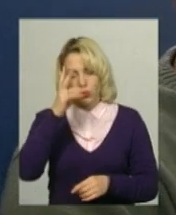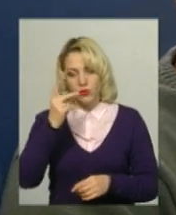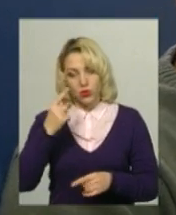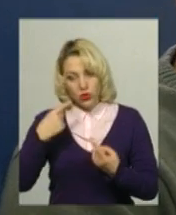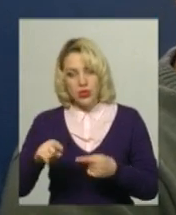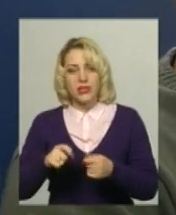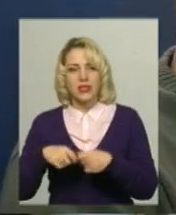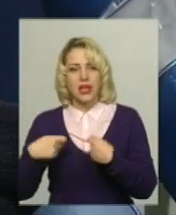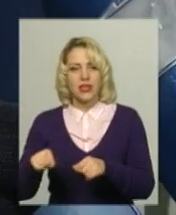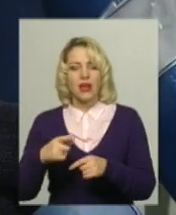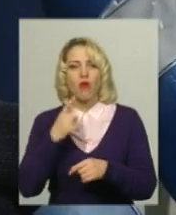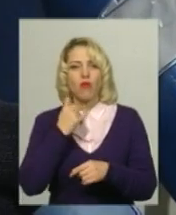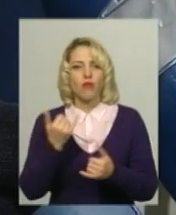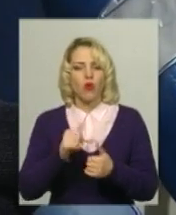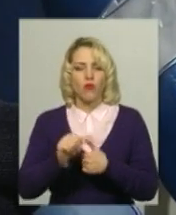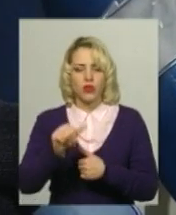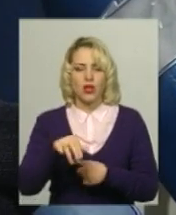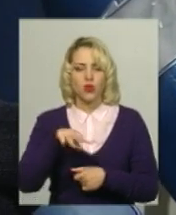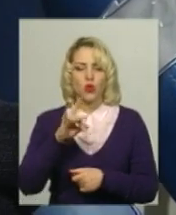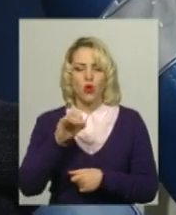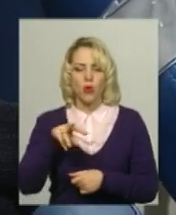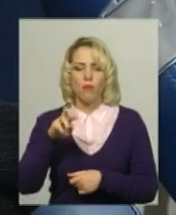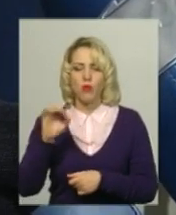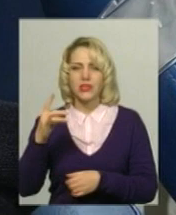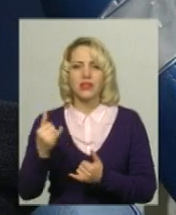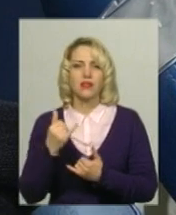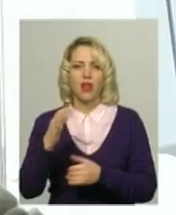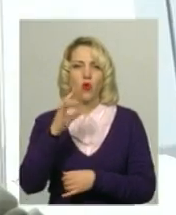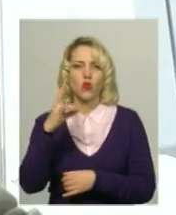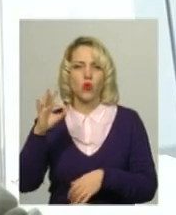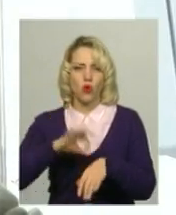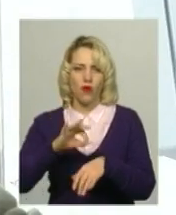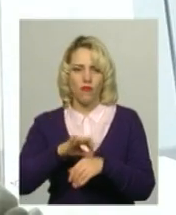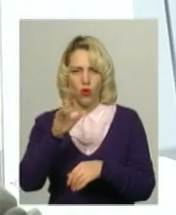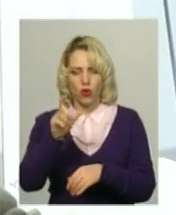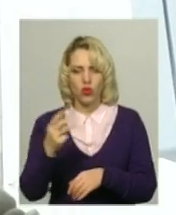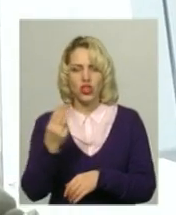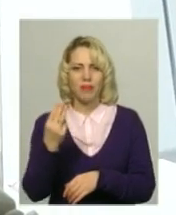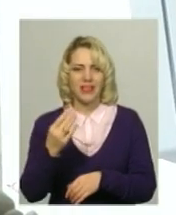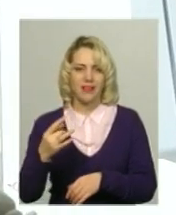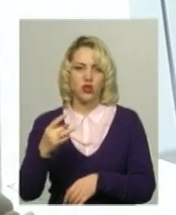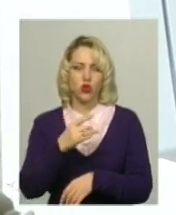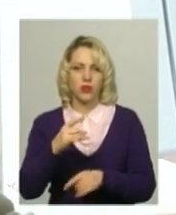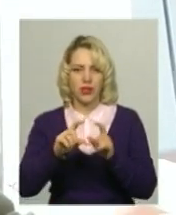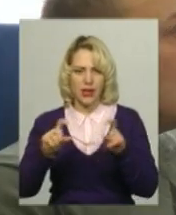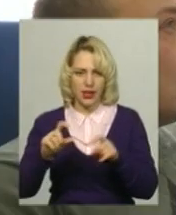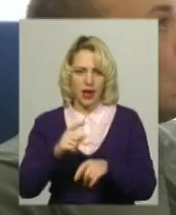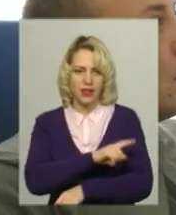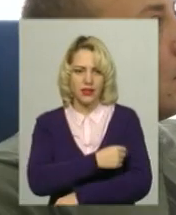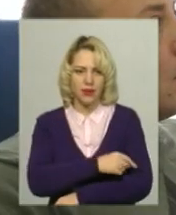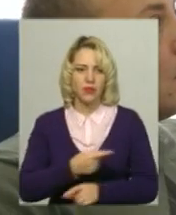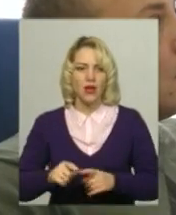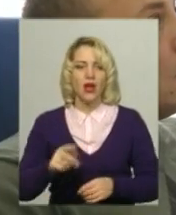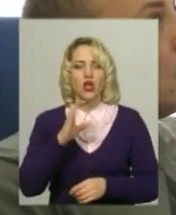якої виокремлюють тромбоцити. Це для незнайомого йому онкохворого Шепетівської лікарні. Головний лікар Хмельницької обласної станції переливання крові